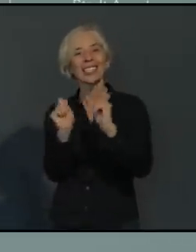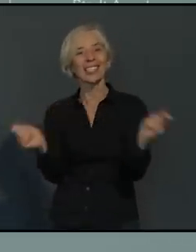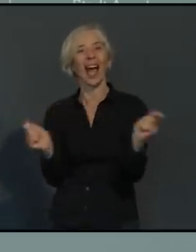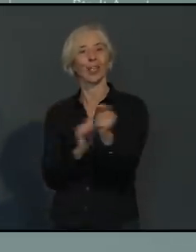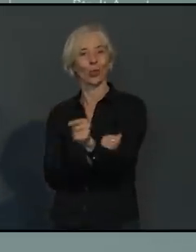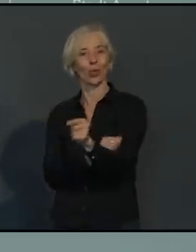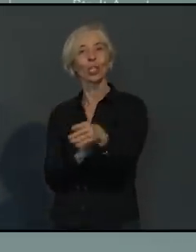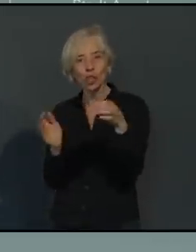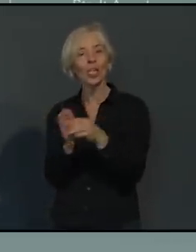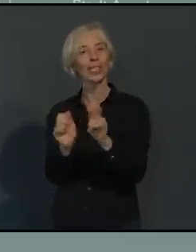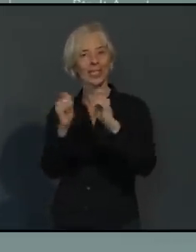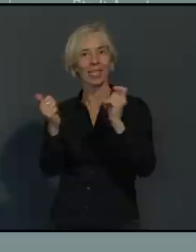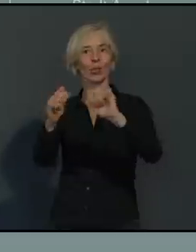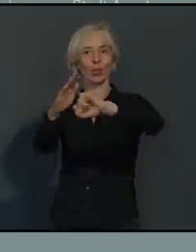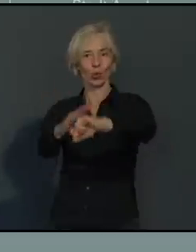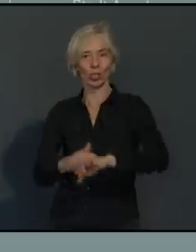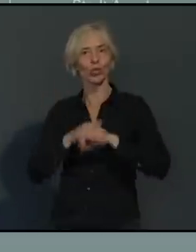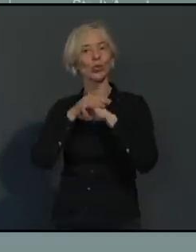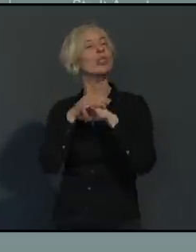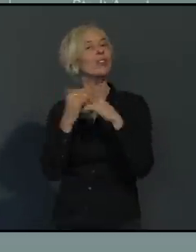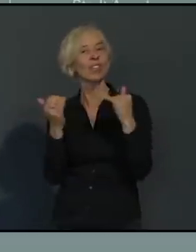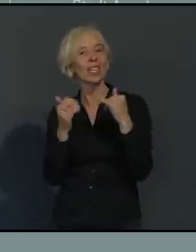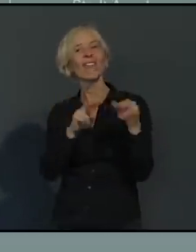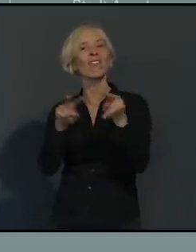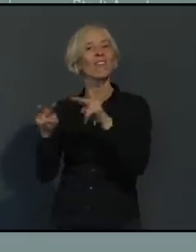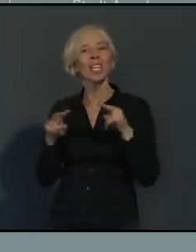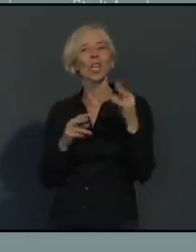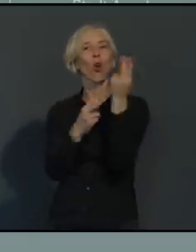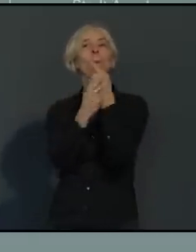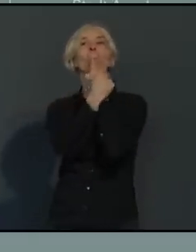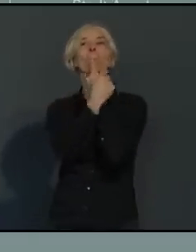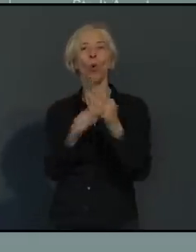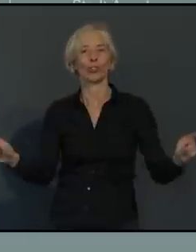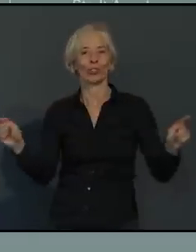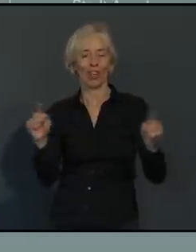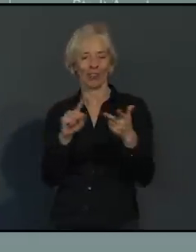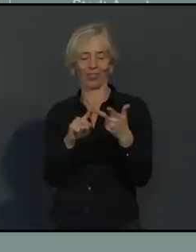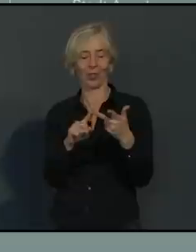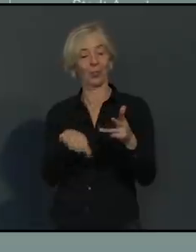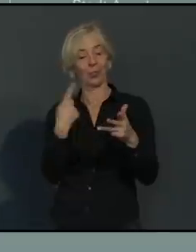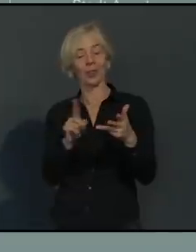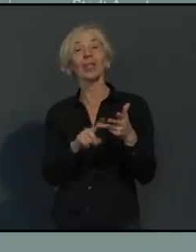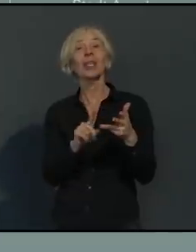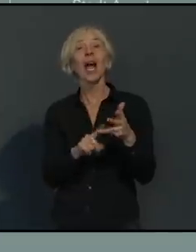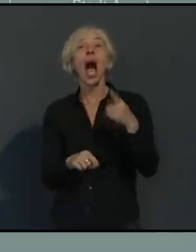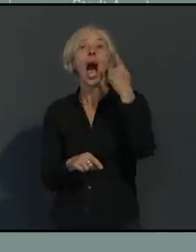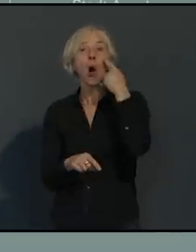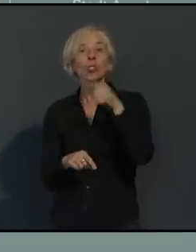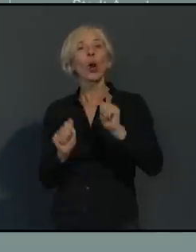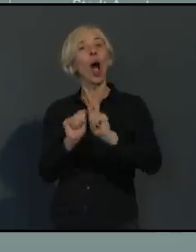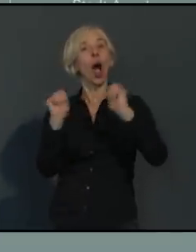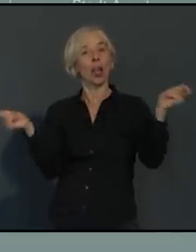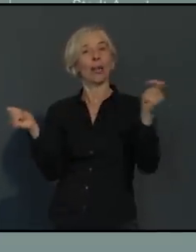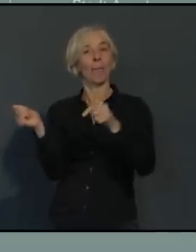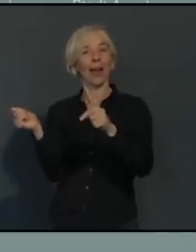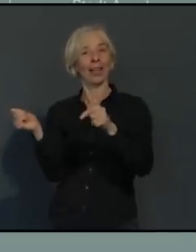Videobotschaften an die Kunden ausstrahlen zu können. Danke an die Augsburger Allgemeine für die Unterstützung des Weltbildweihnachtsmarktes.